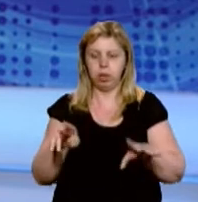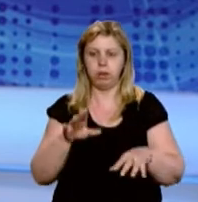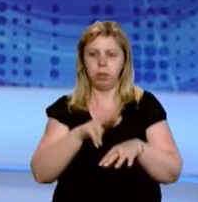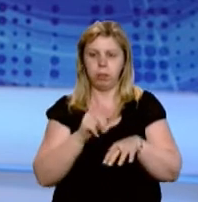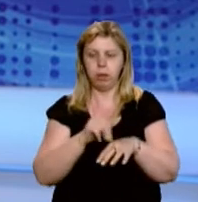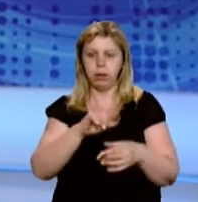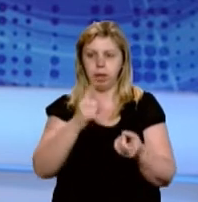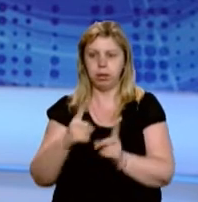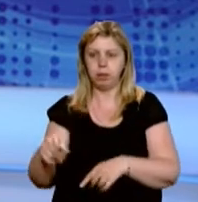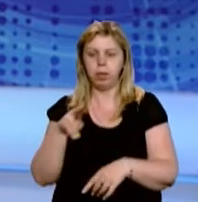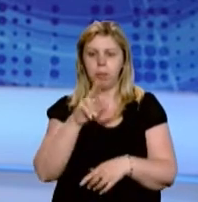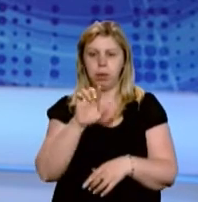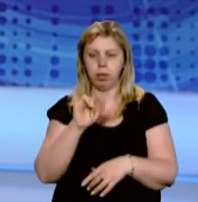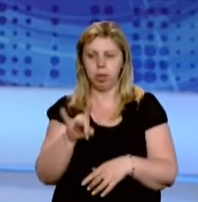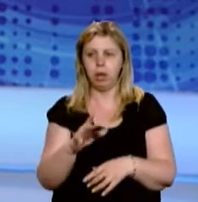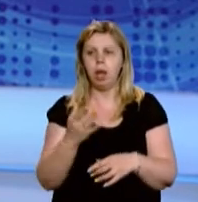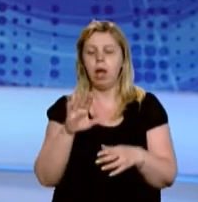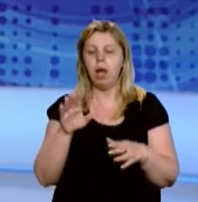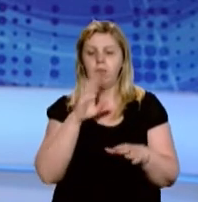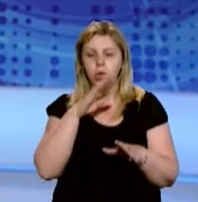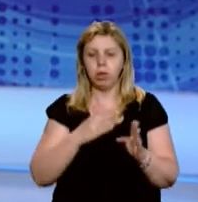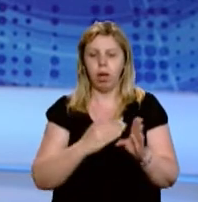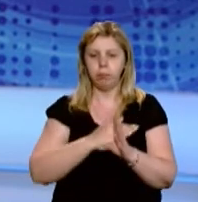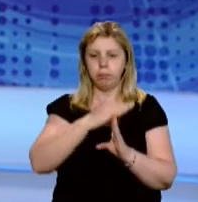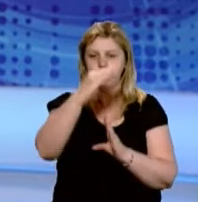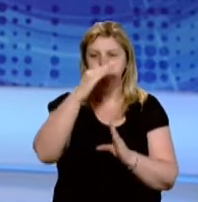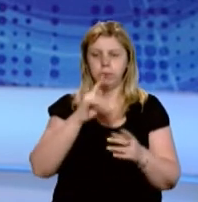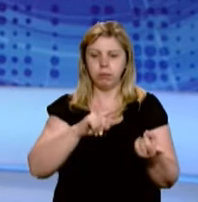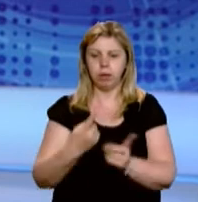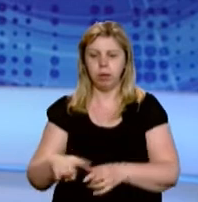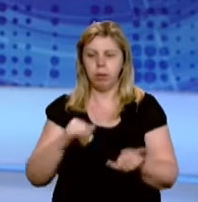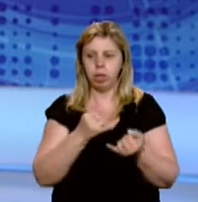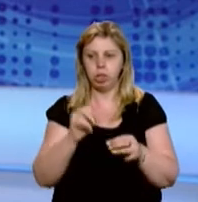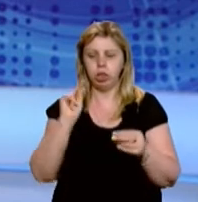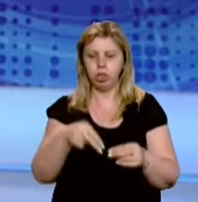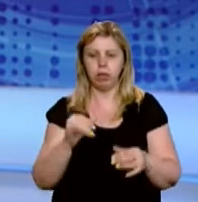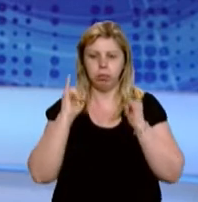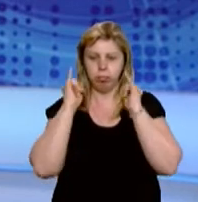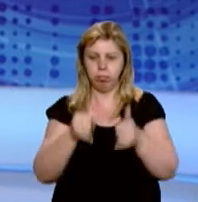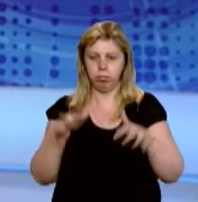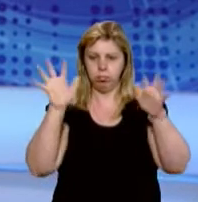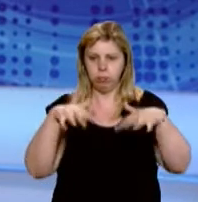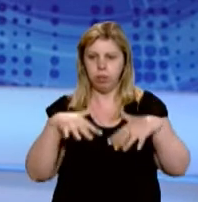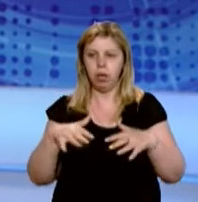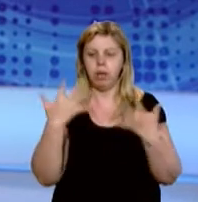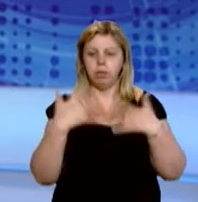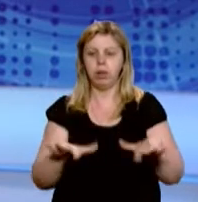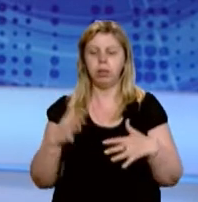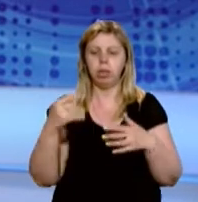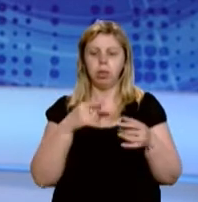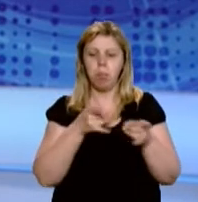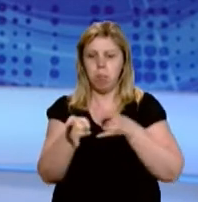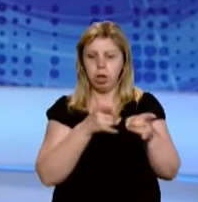ДСНС на Закарпатті Наталія Батир. Рівень води підвищився у річках Закарпаття через інтенсивні опади. Наразі втрачене